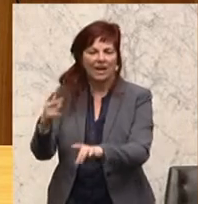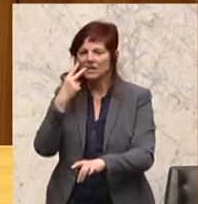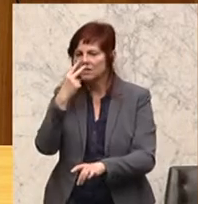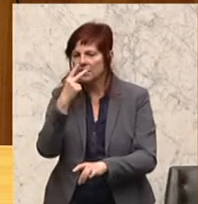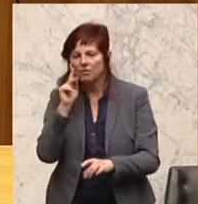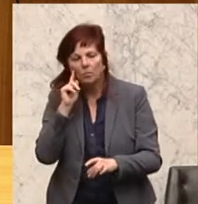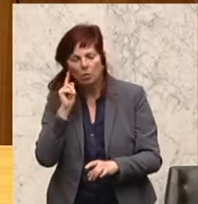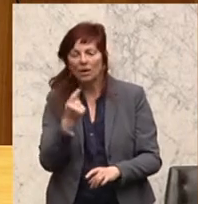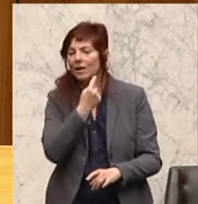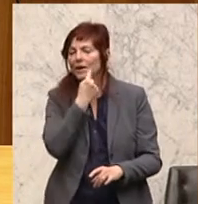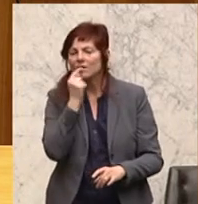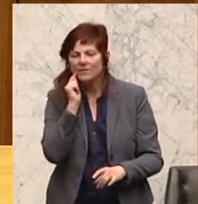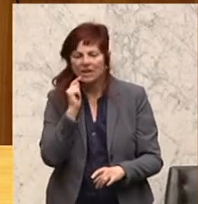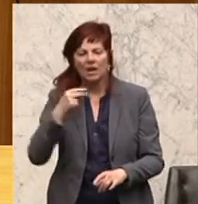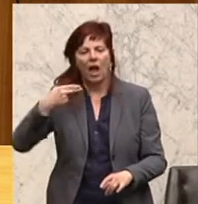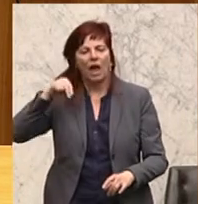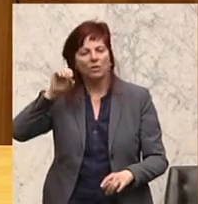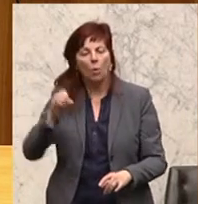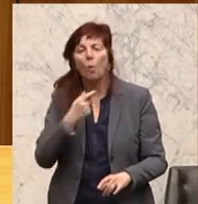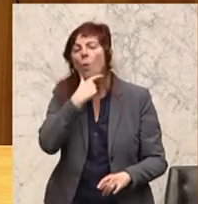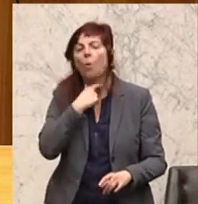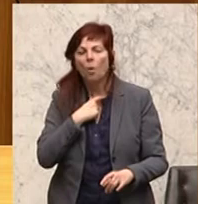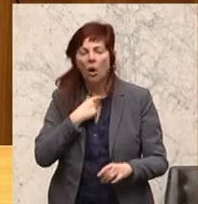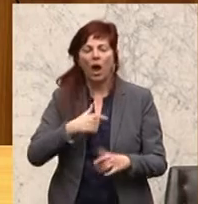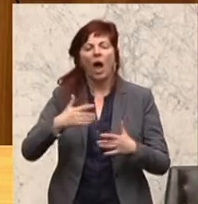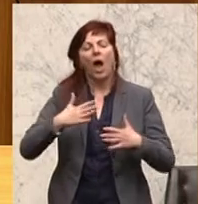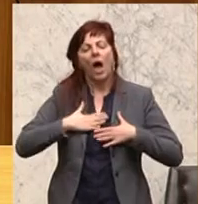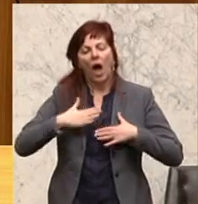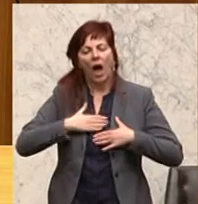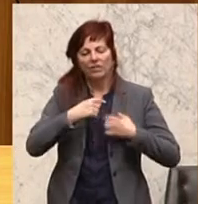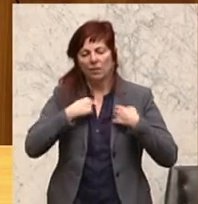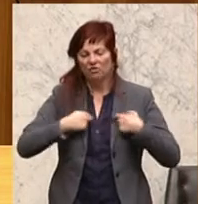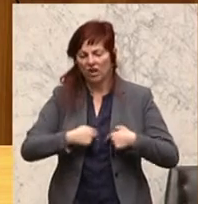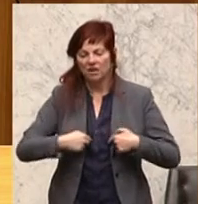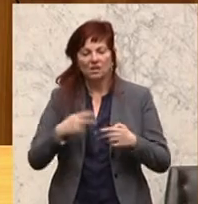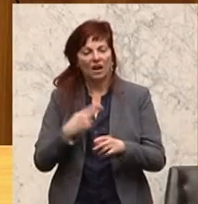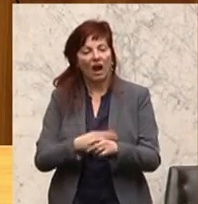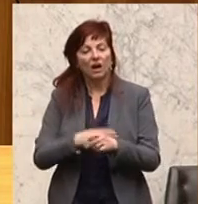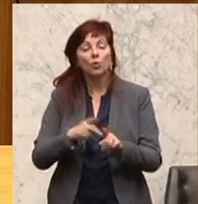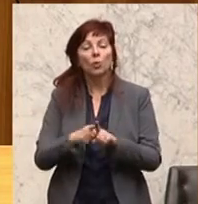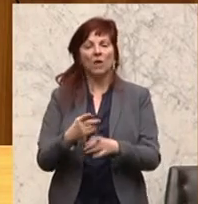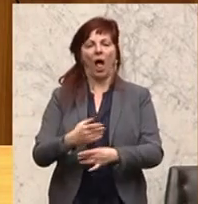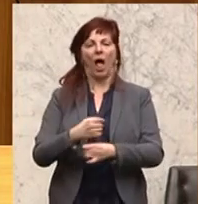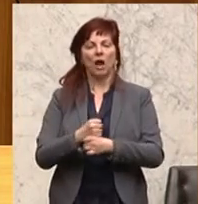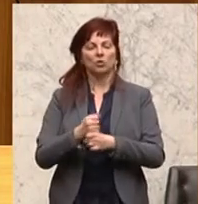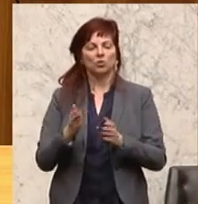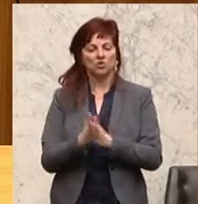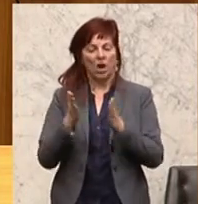über die Hals-Nasen-Ohren-Erkrankungen, Atemwegserkrankungen und Haltungsschäden aufgenommen. Dies wird alles in